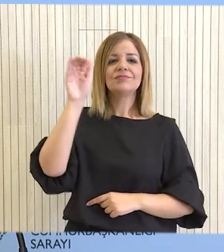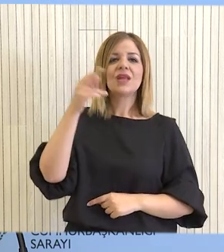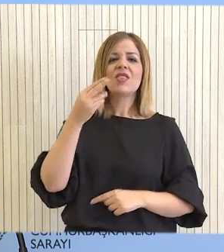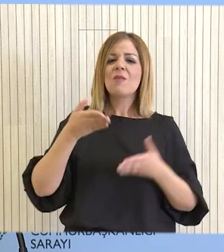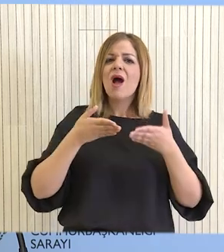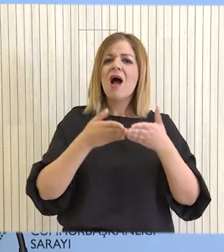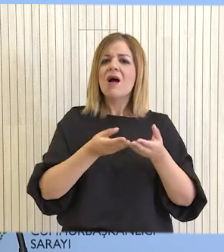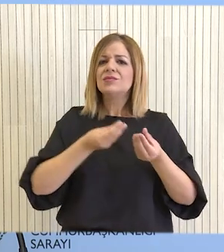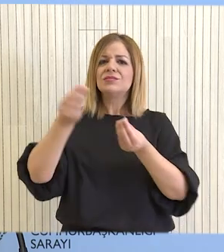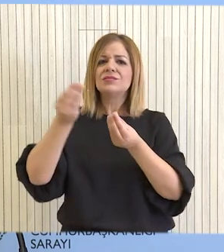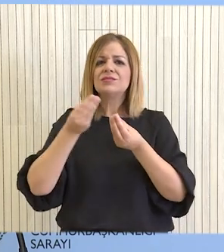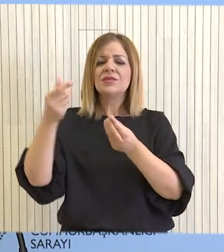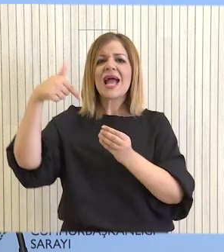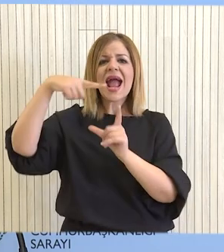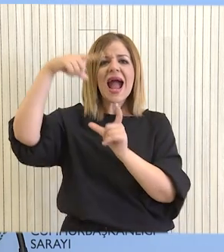ερωπληρωθεί το λοσχέδιον